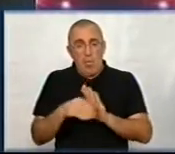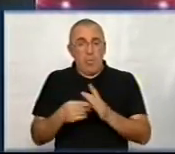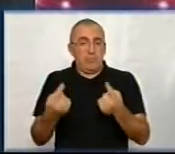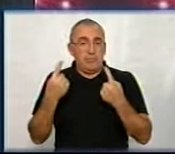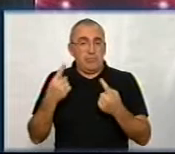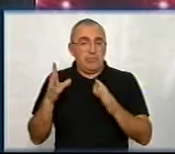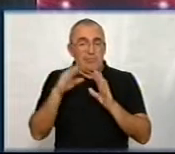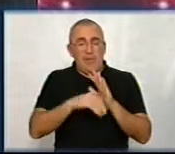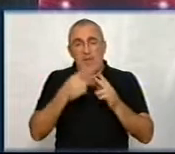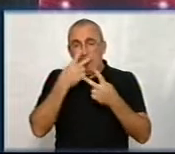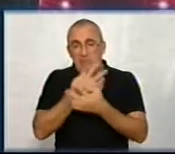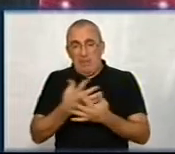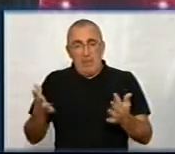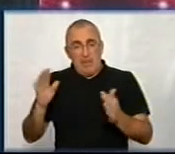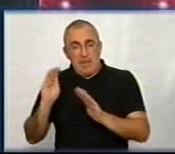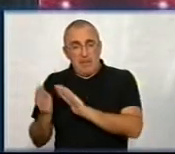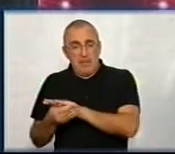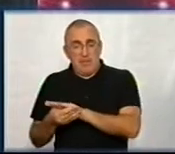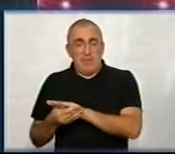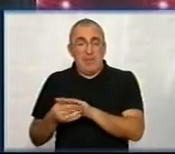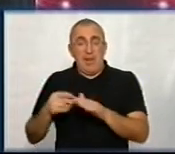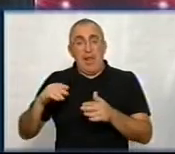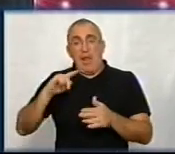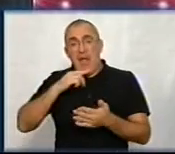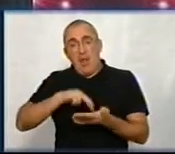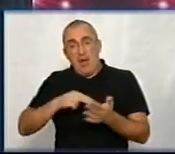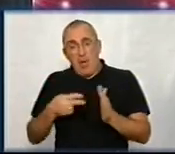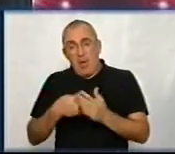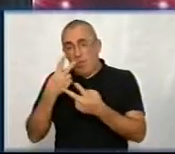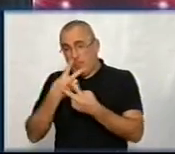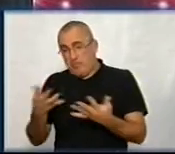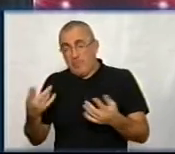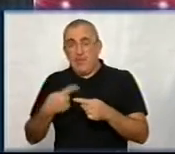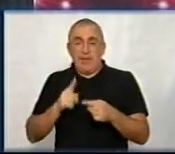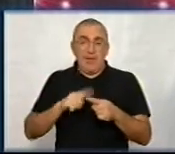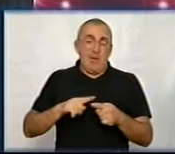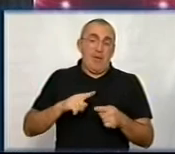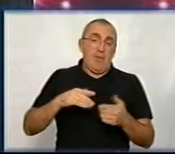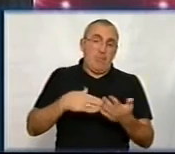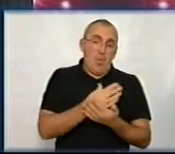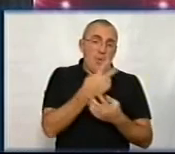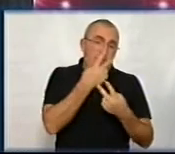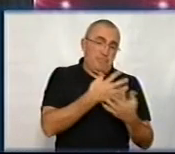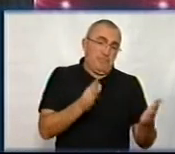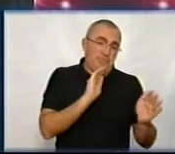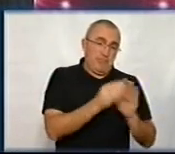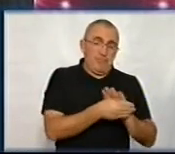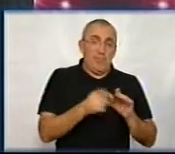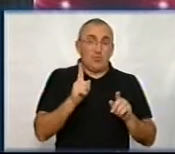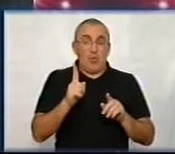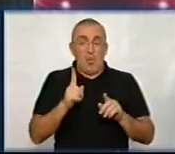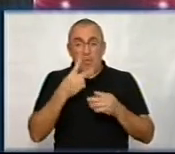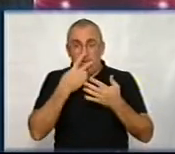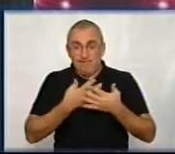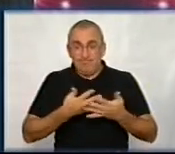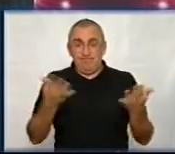знаходиться в тіні. Тобто, як у нас знаходиться економіка, половина в тіні як мінімум, так само половина політики знаходиться в тіні. І для того, щоб вивести з